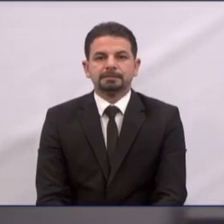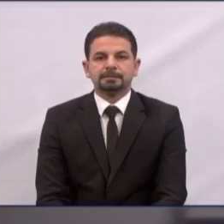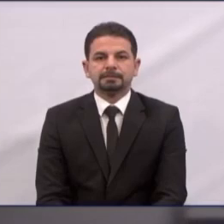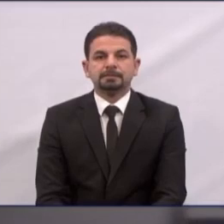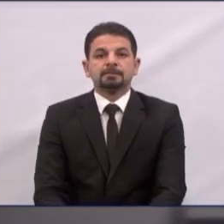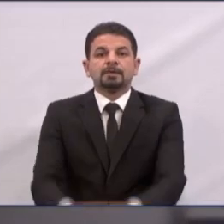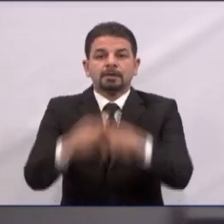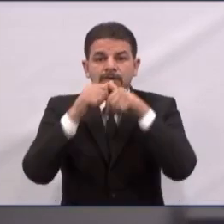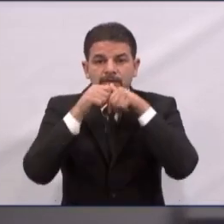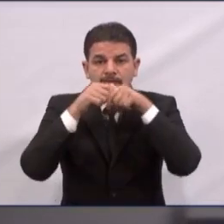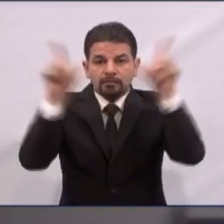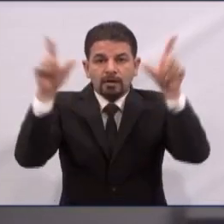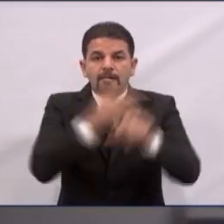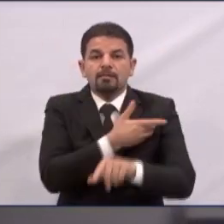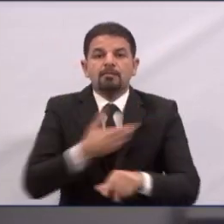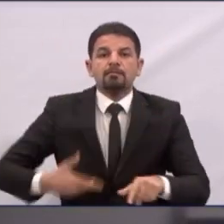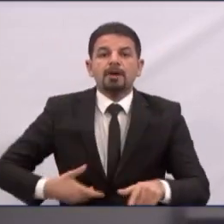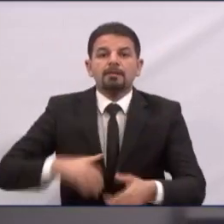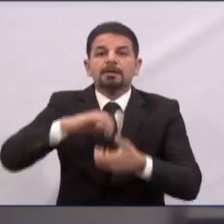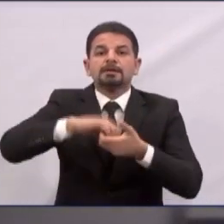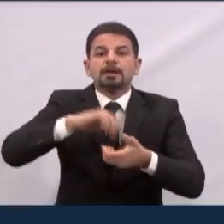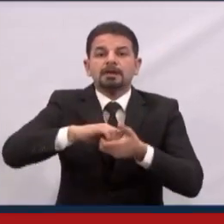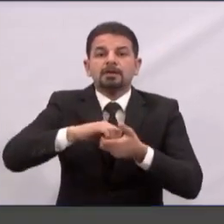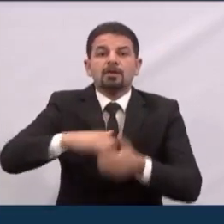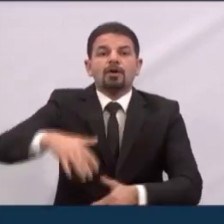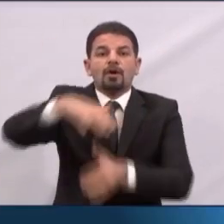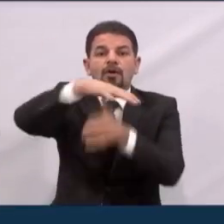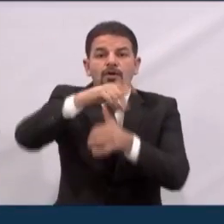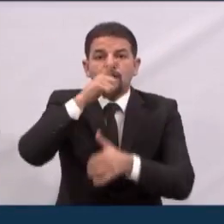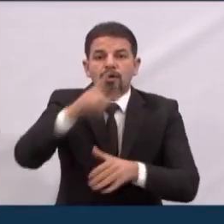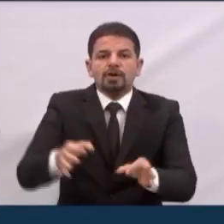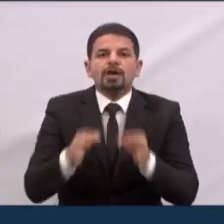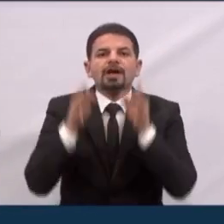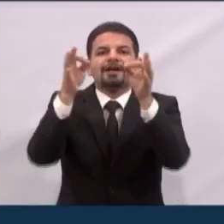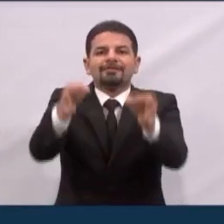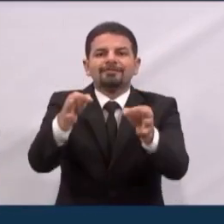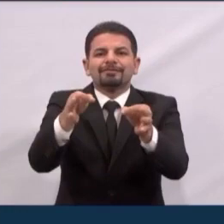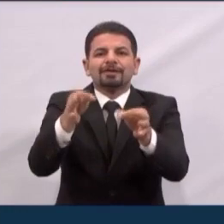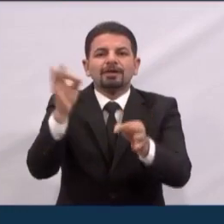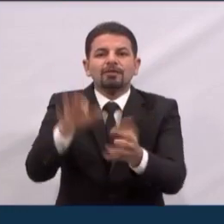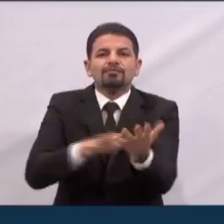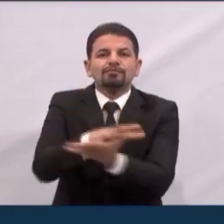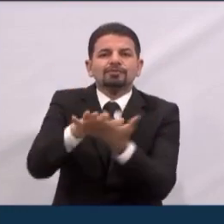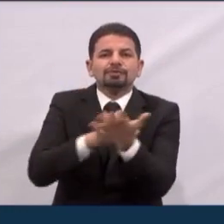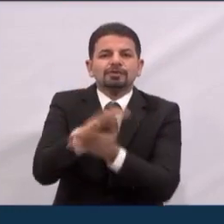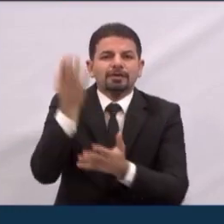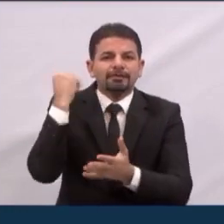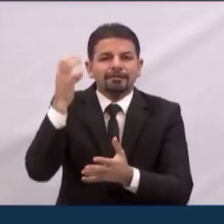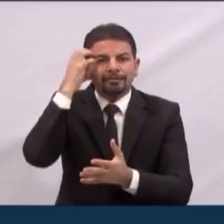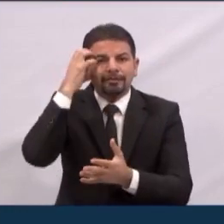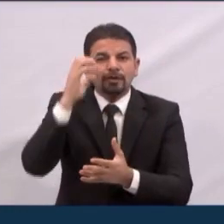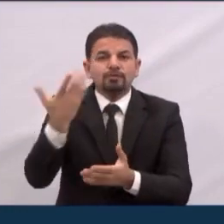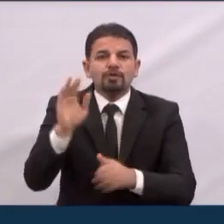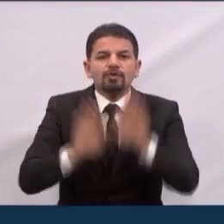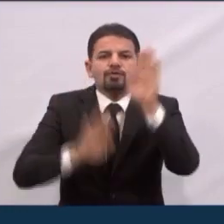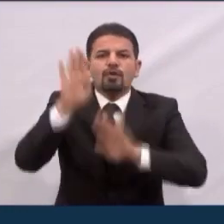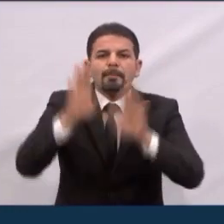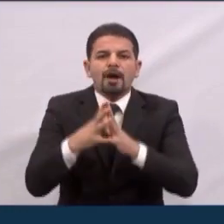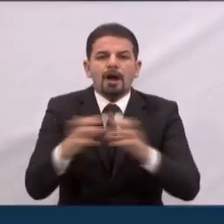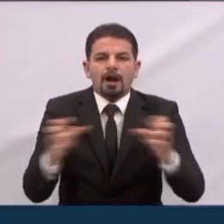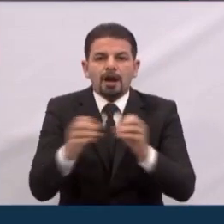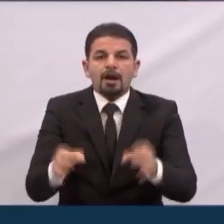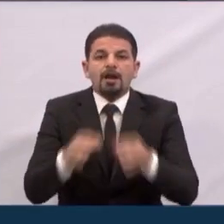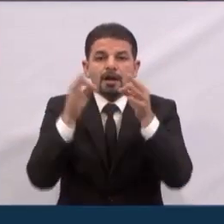أعلنت المحكمة الاتحادية العليا تأجيل موعد البتي في دعوح المجلس النواب قال